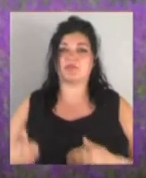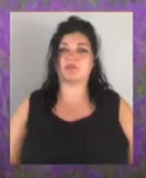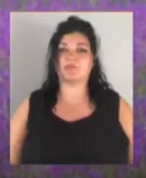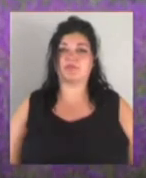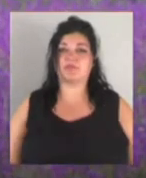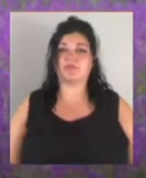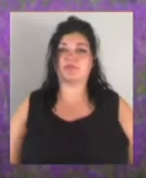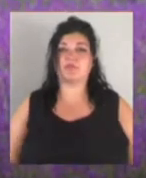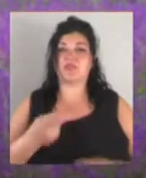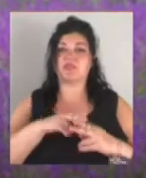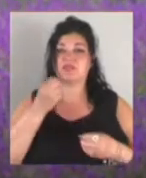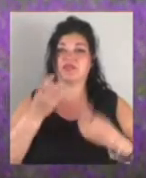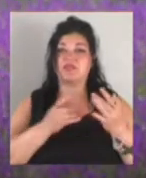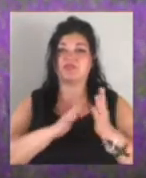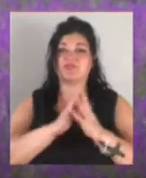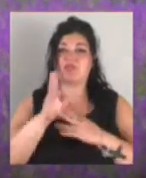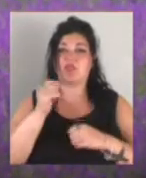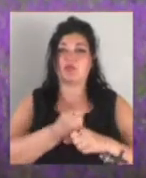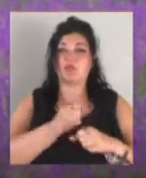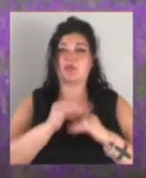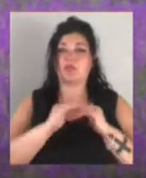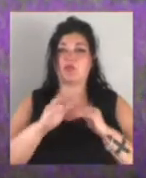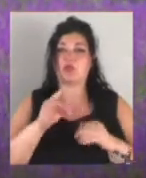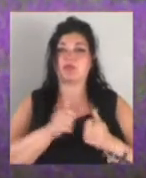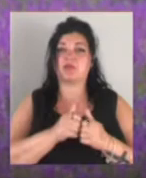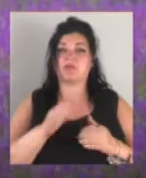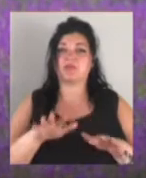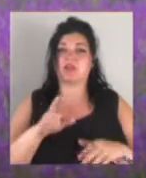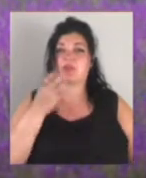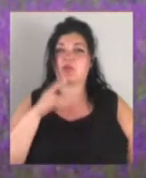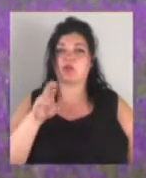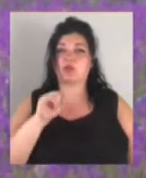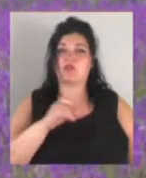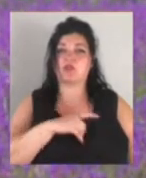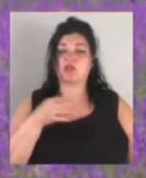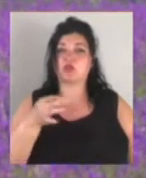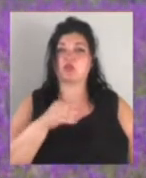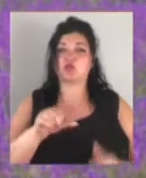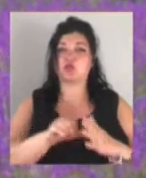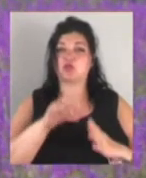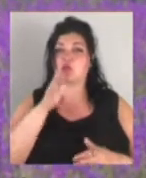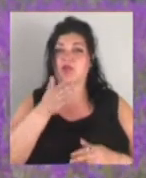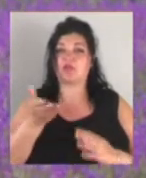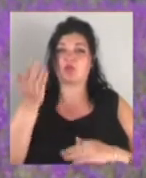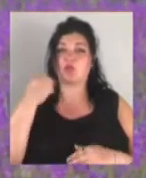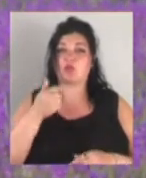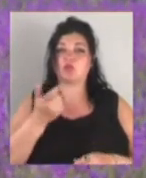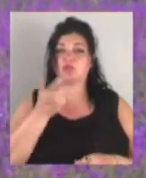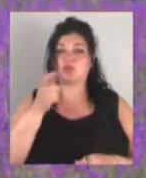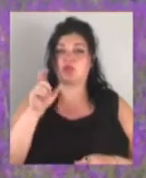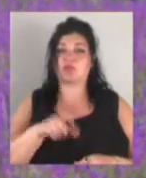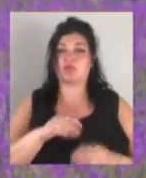обробленому полі коріандру біля міста Теплодар в Одеській області. Шість років тому господарі поля вирішили